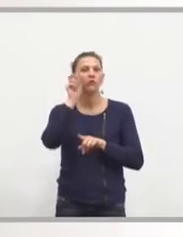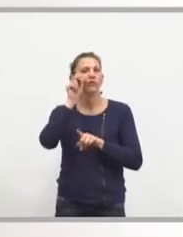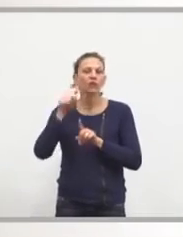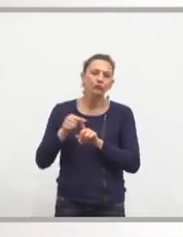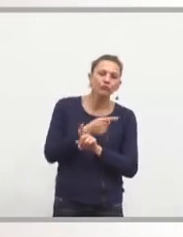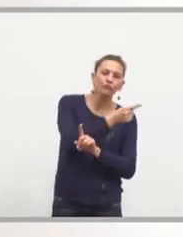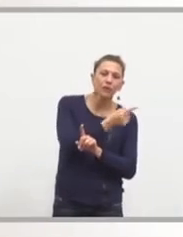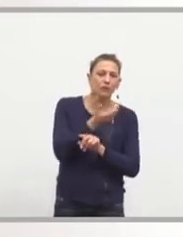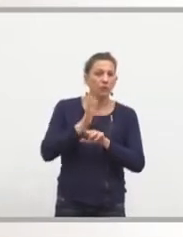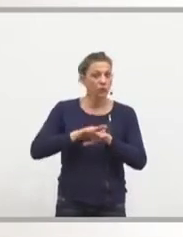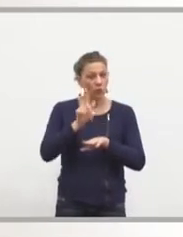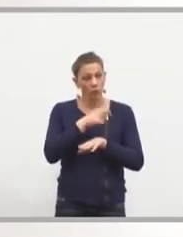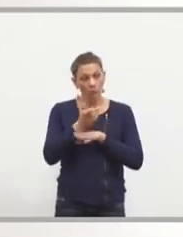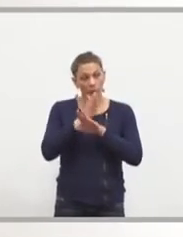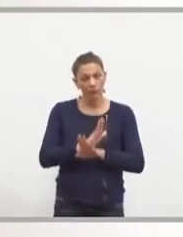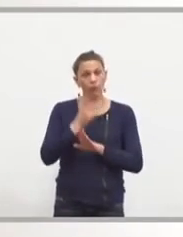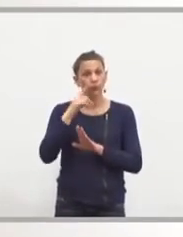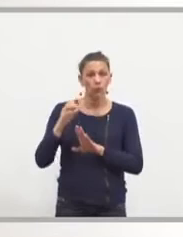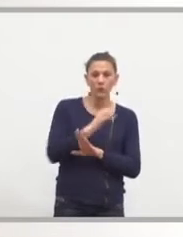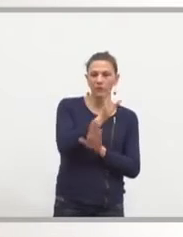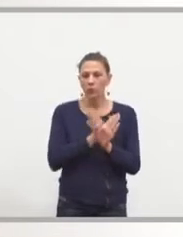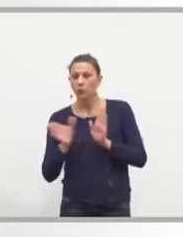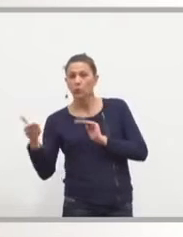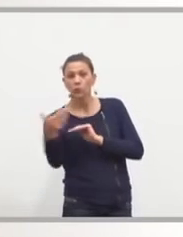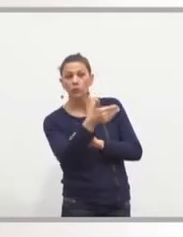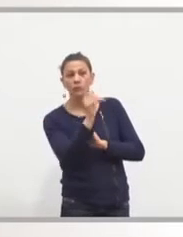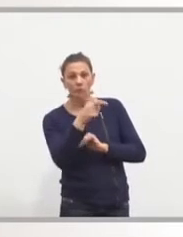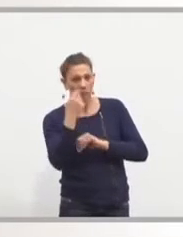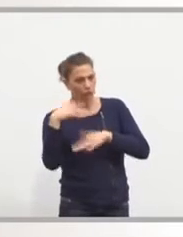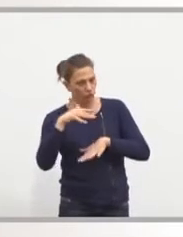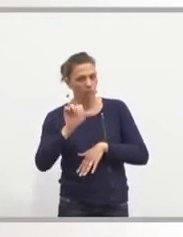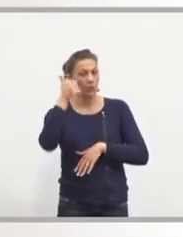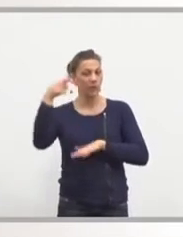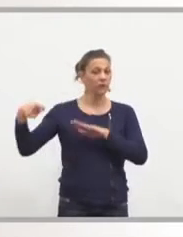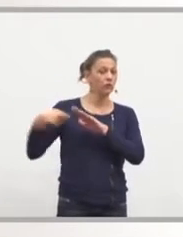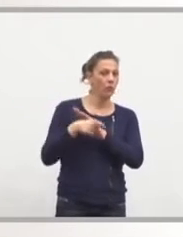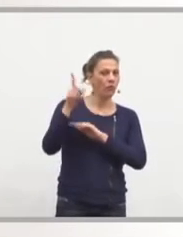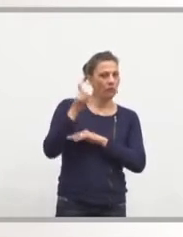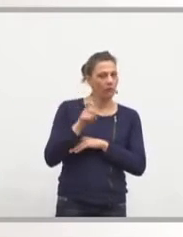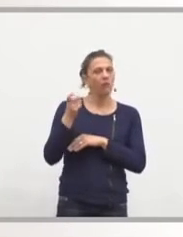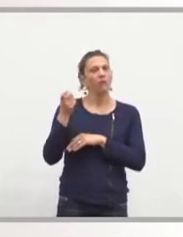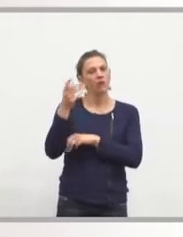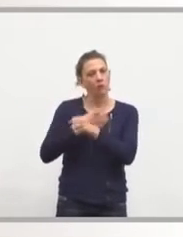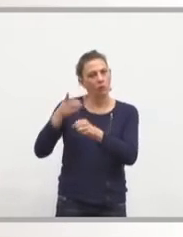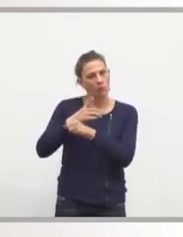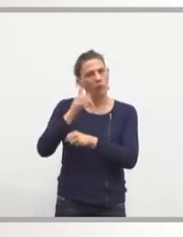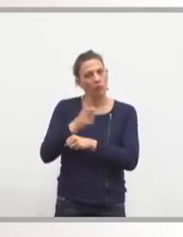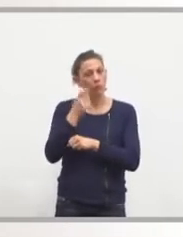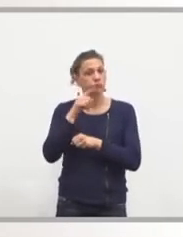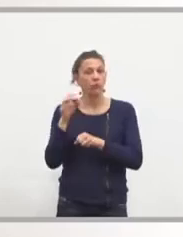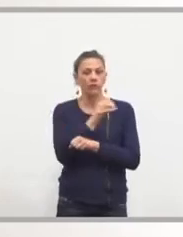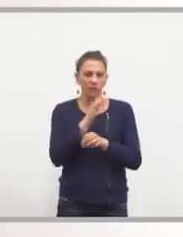c'est prévu dans le cadre du contournement ouest. Et c'était le premier financement que devait financer le département au titre du contournement ouest.